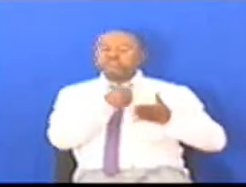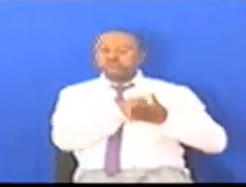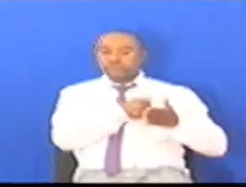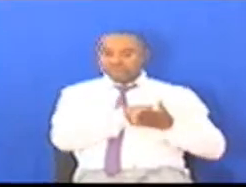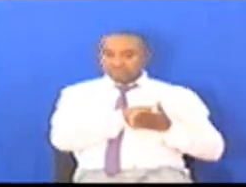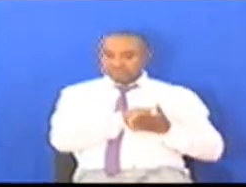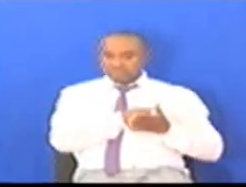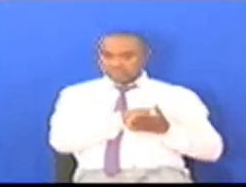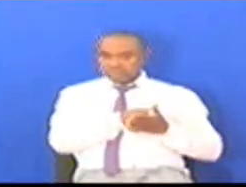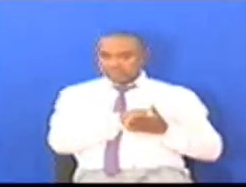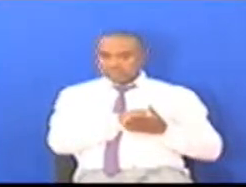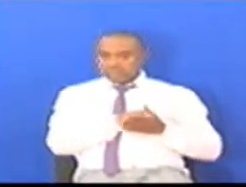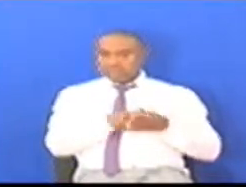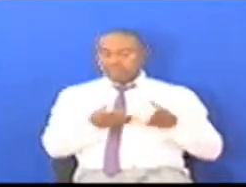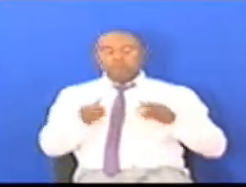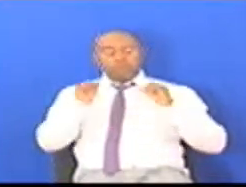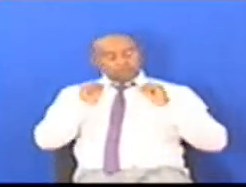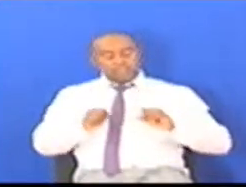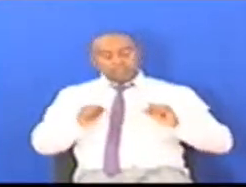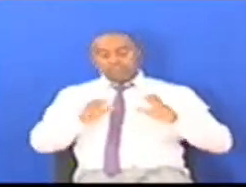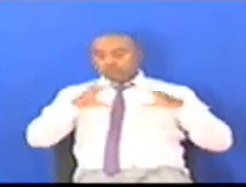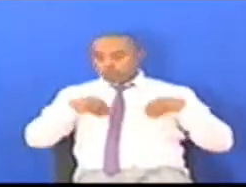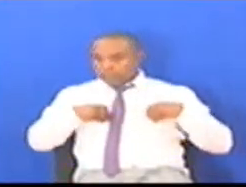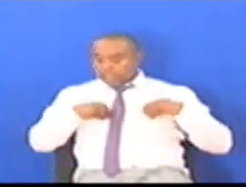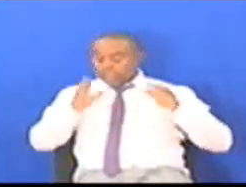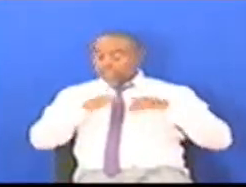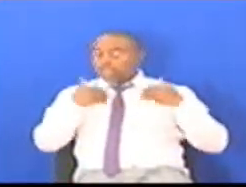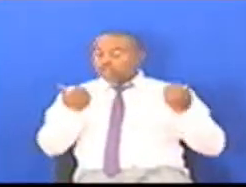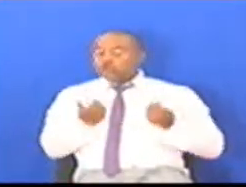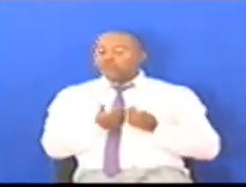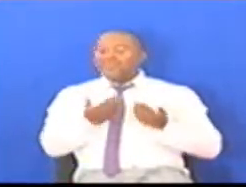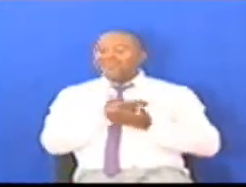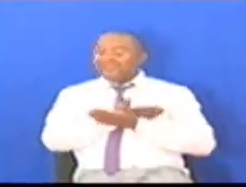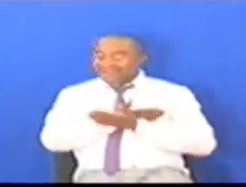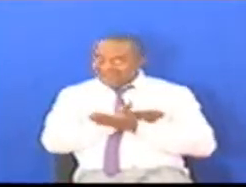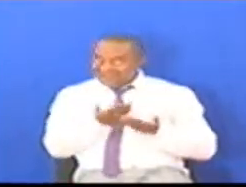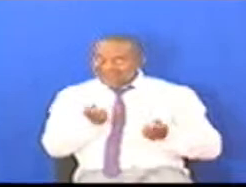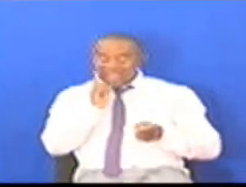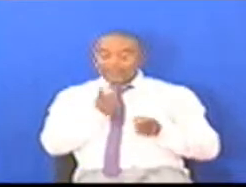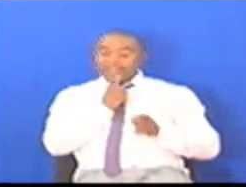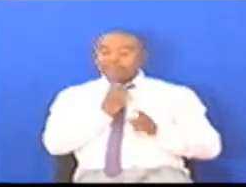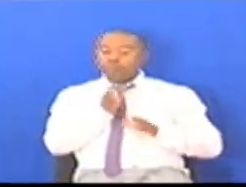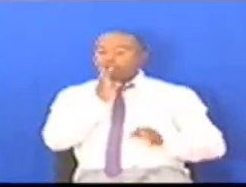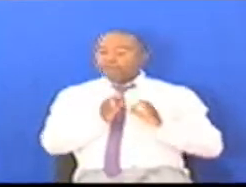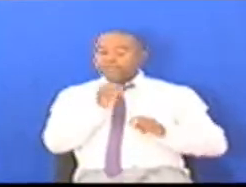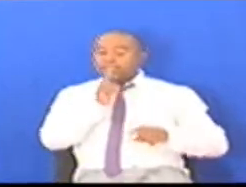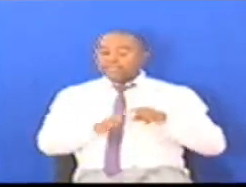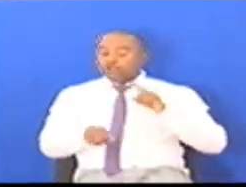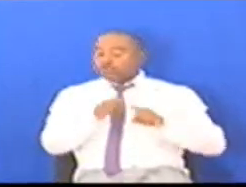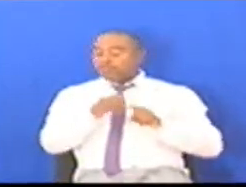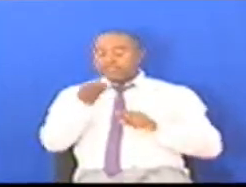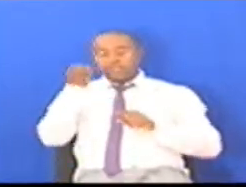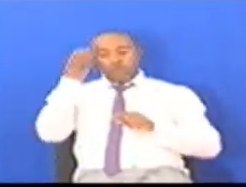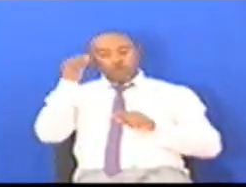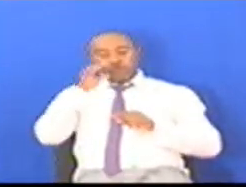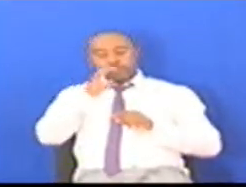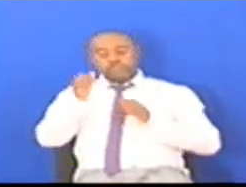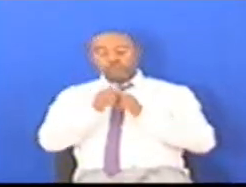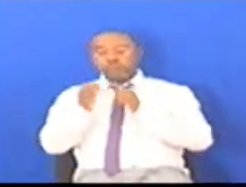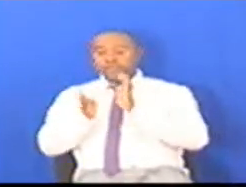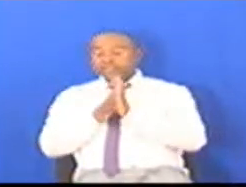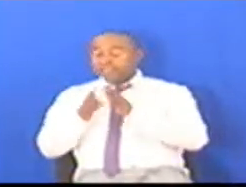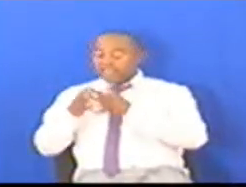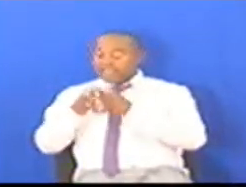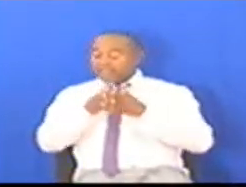tukubali Kwa amba dunia ijaweza kupata majiawabu sahihi Na muna ya kupambada na corona Ikiwe kwa ata marekani yenyewe Na njiyungine